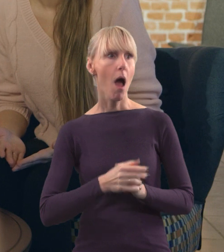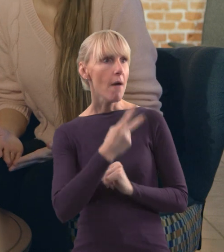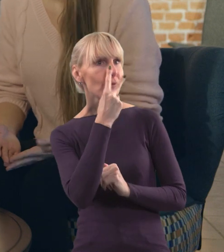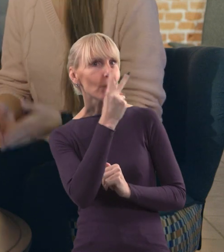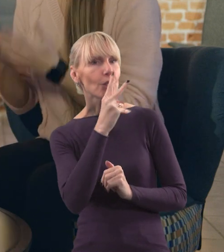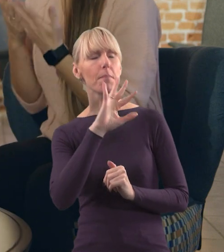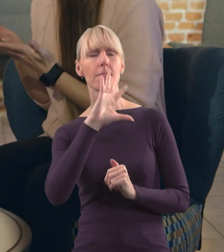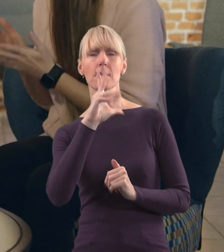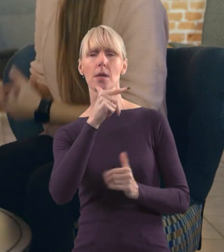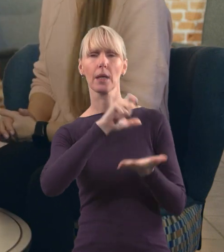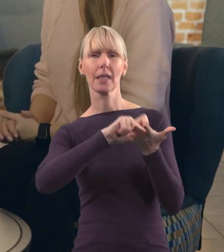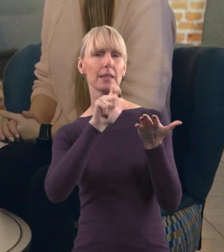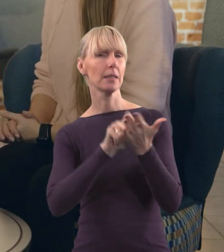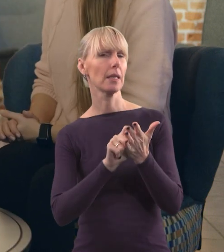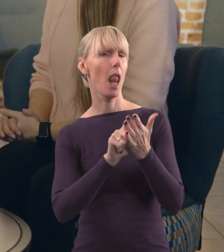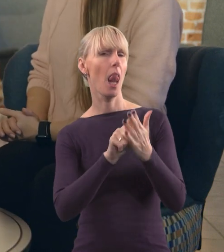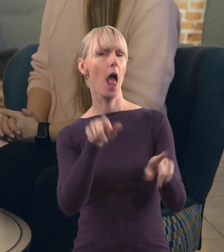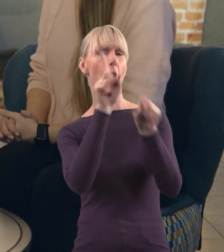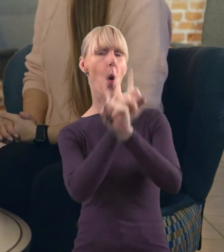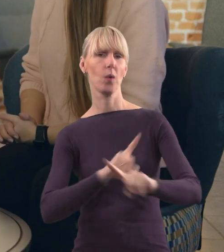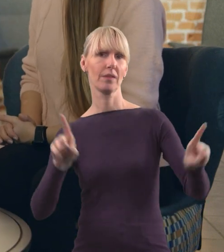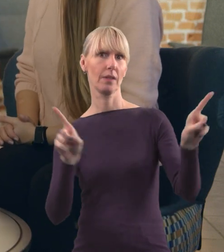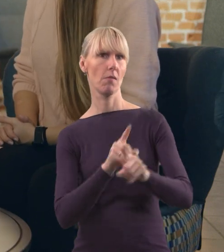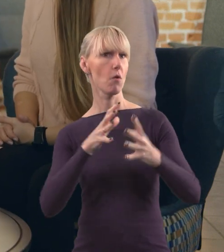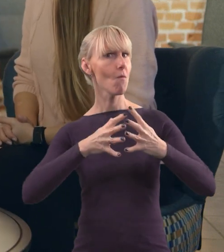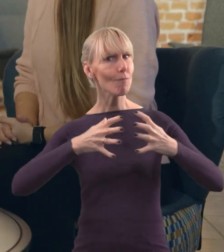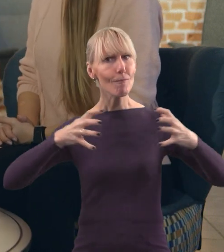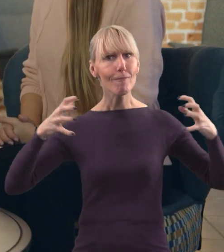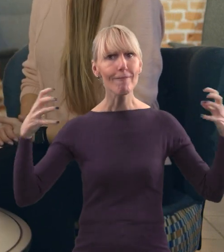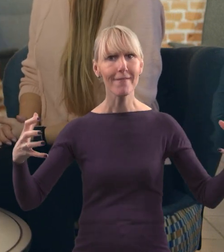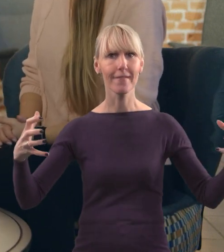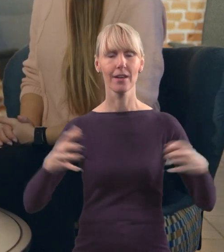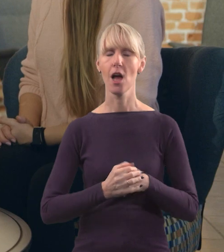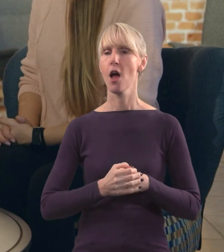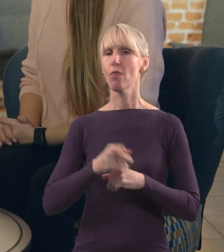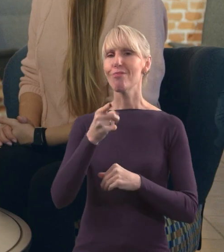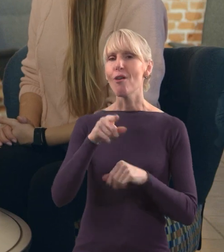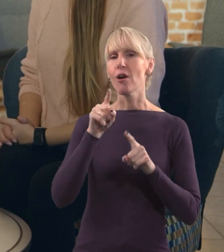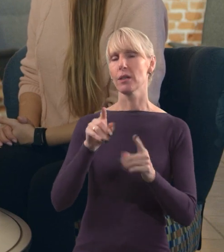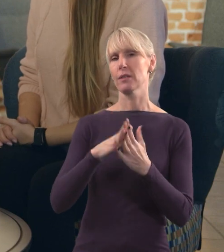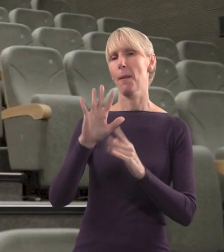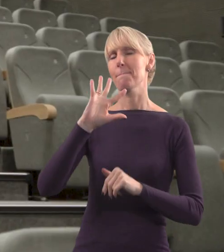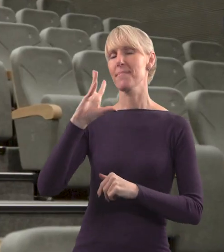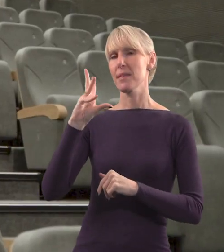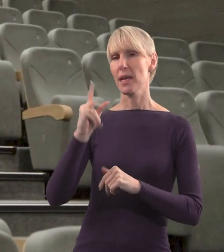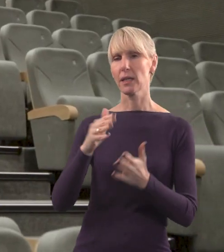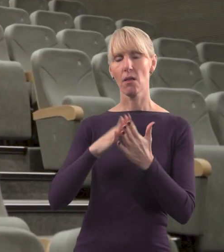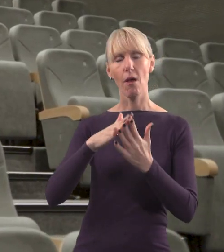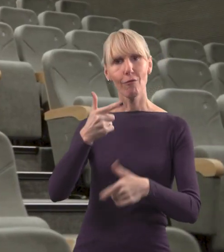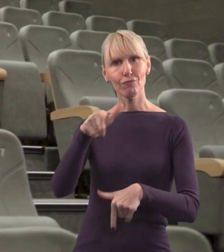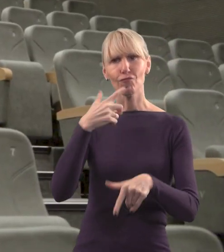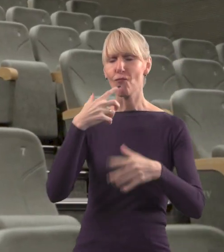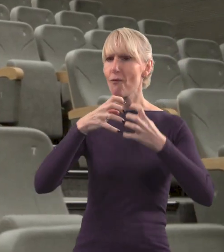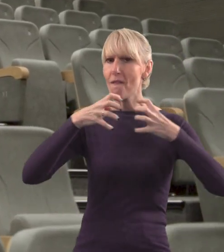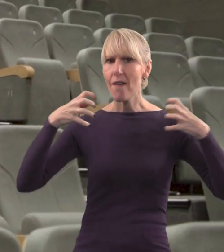koncertową, która jest naprawdę ogromna. Ogromna, nowoczesna i jest naszą wisienką na torcie. Rzeczywiście to jest ta największa